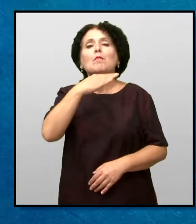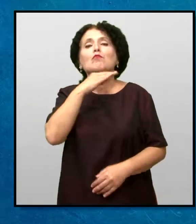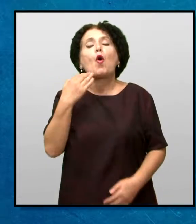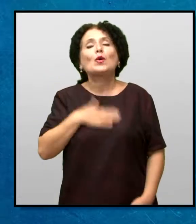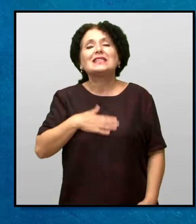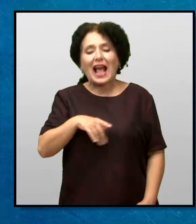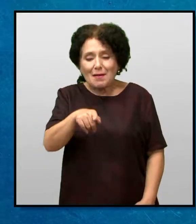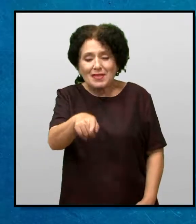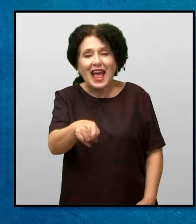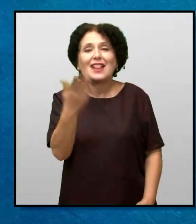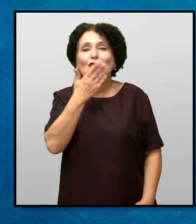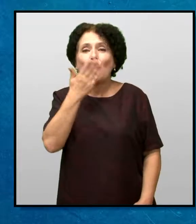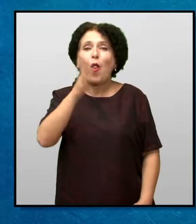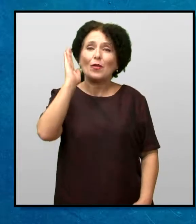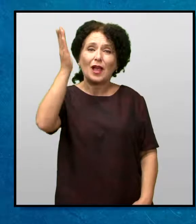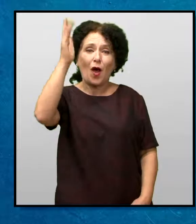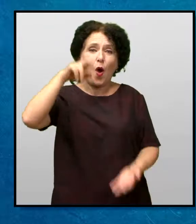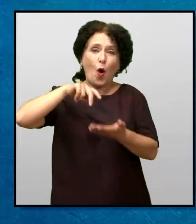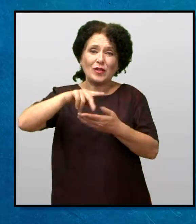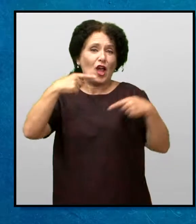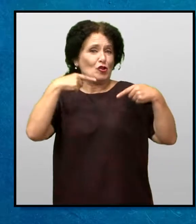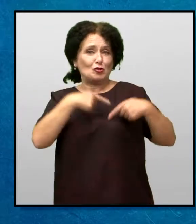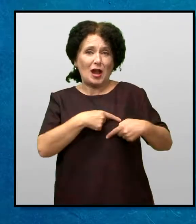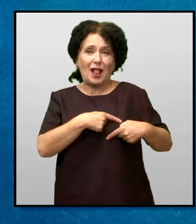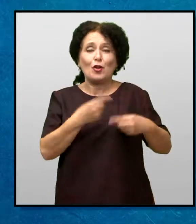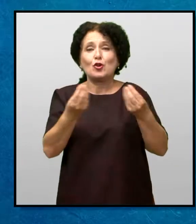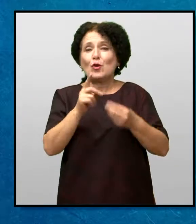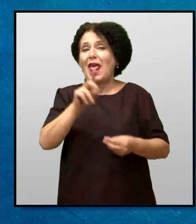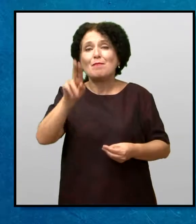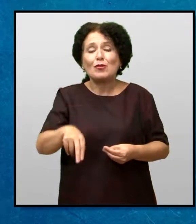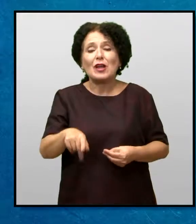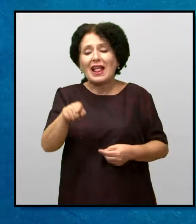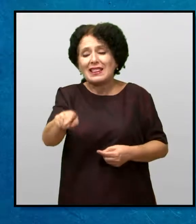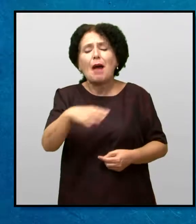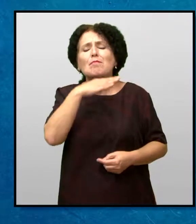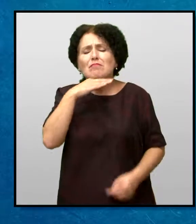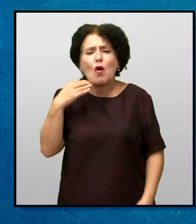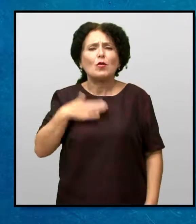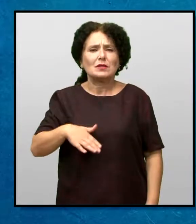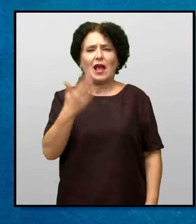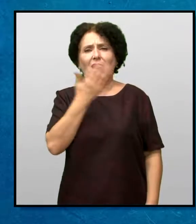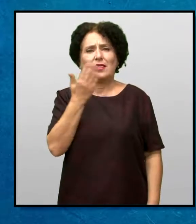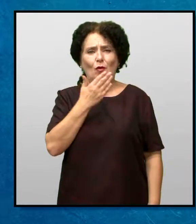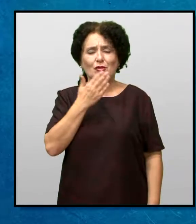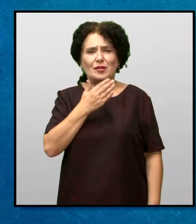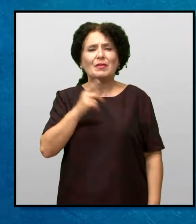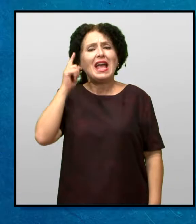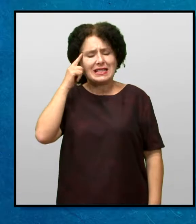Многу сакам таа да може да оди на училиште Жално е што не може, затоа што таа многу сака да учи